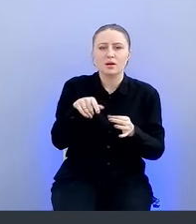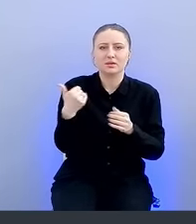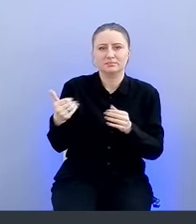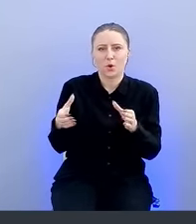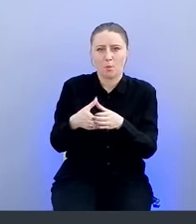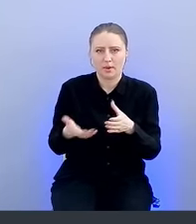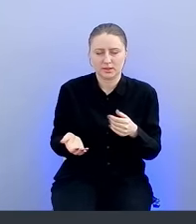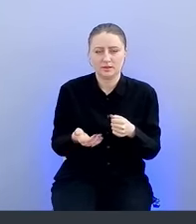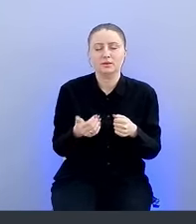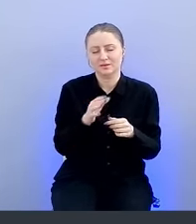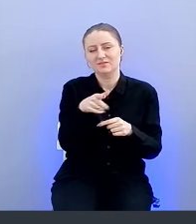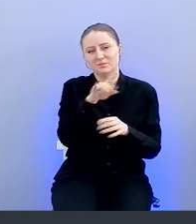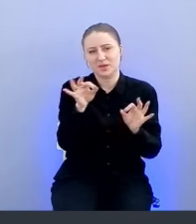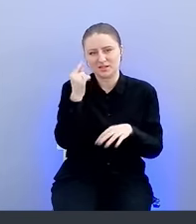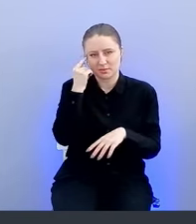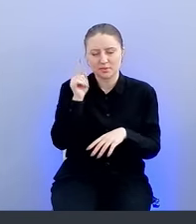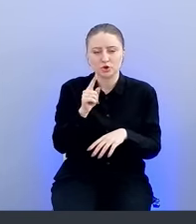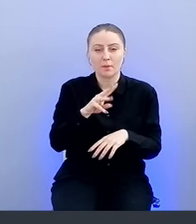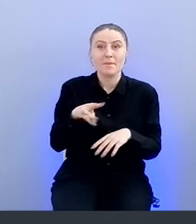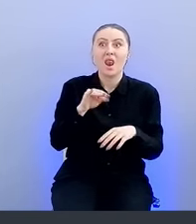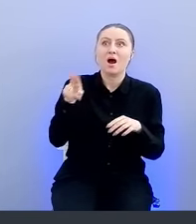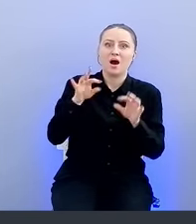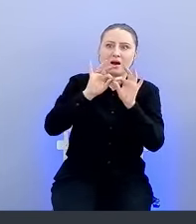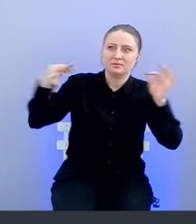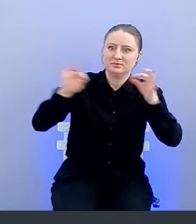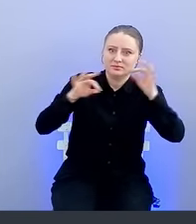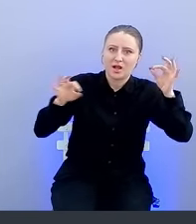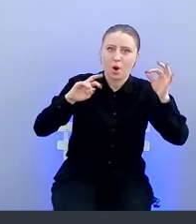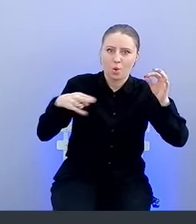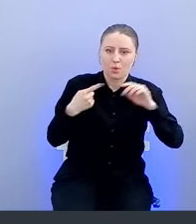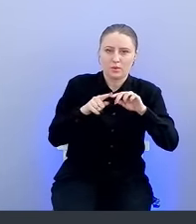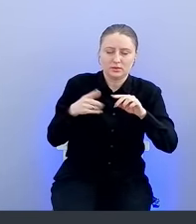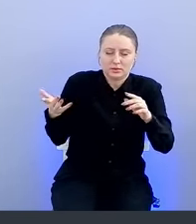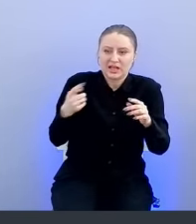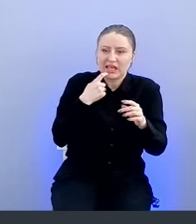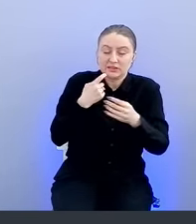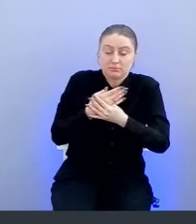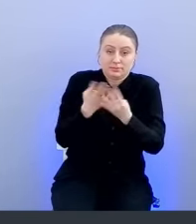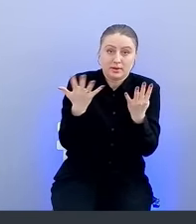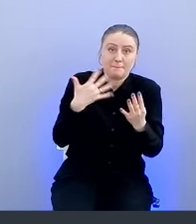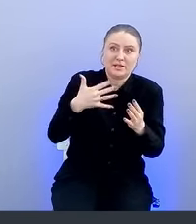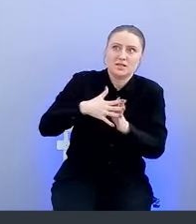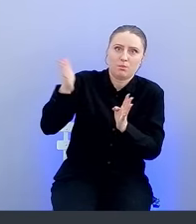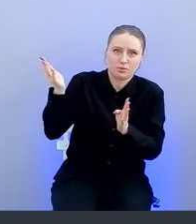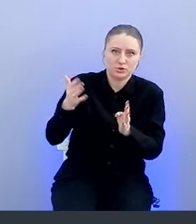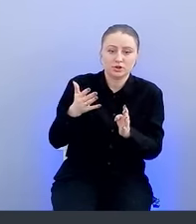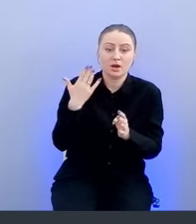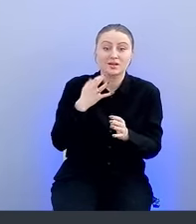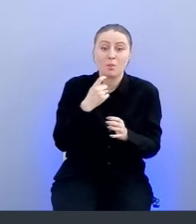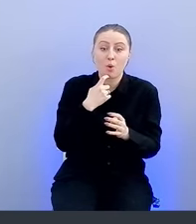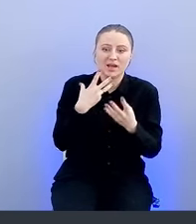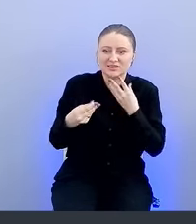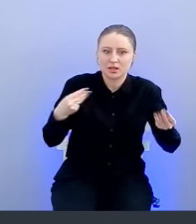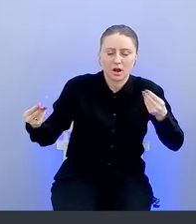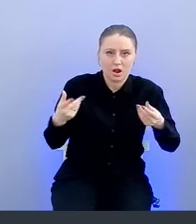Вы прекрасно понимаете, что на миллиарде строк кода это 50 плюс языков. То есть когда мы по языкам сравнили, это абсолютно